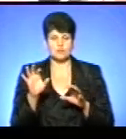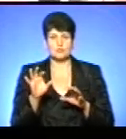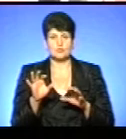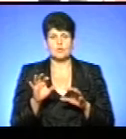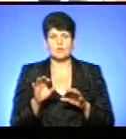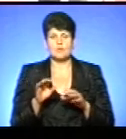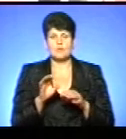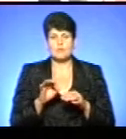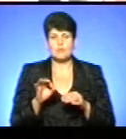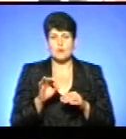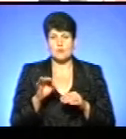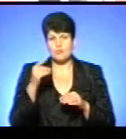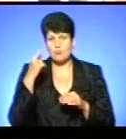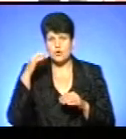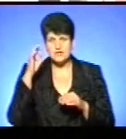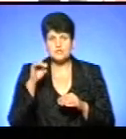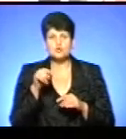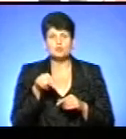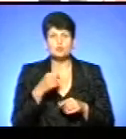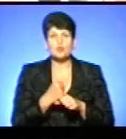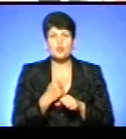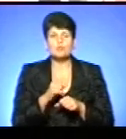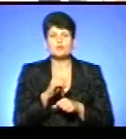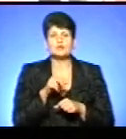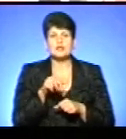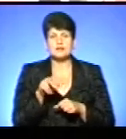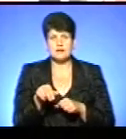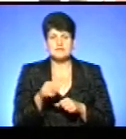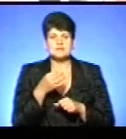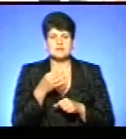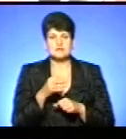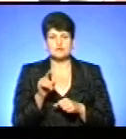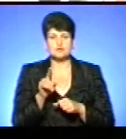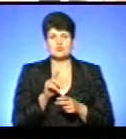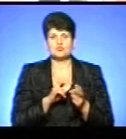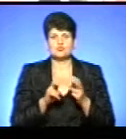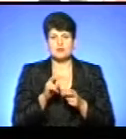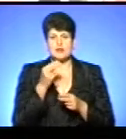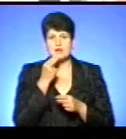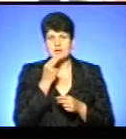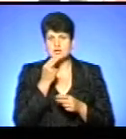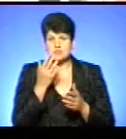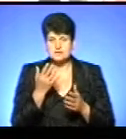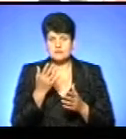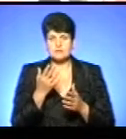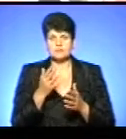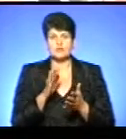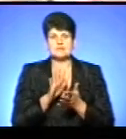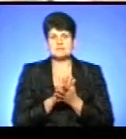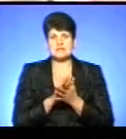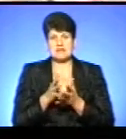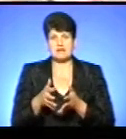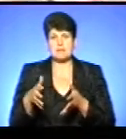На запитання, що він тут робить і куди рухається, він повів, що шукає харчів по сміттєвих баках.